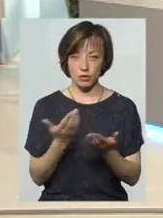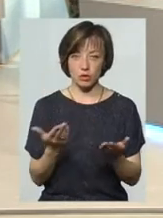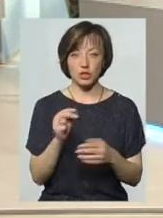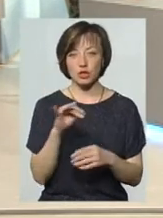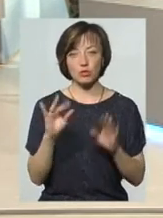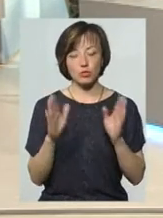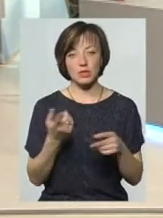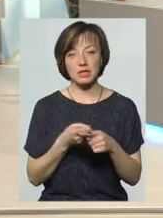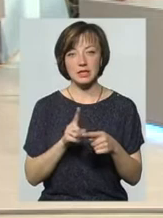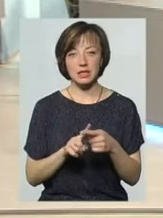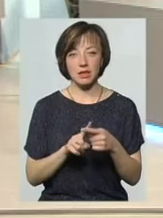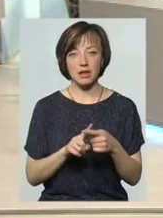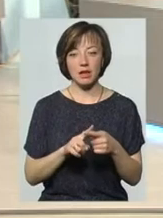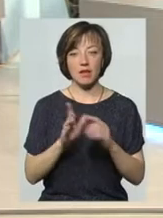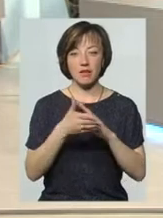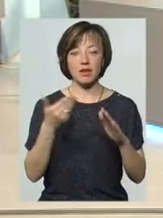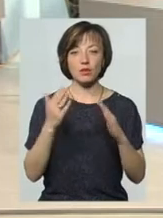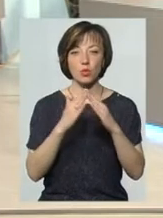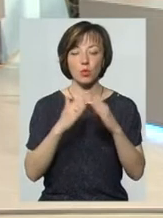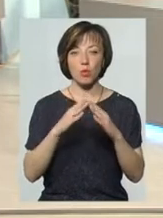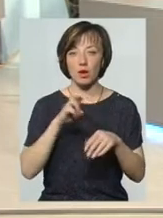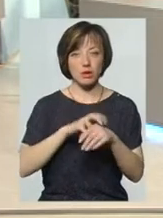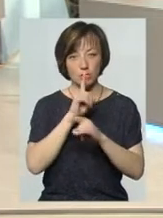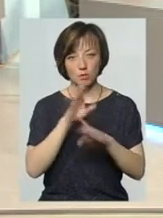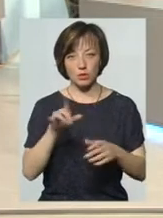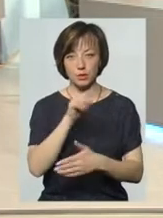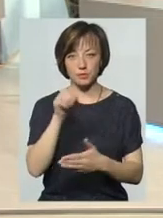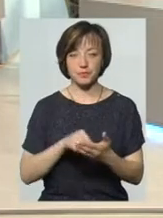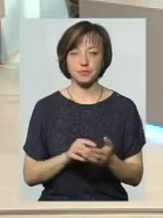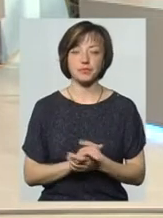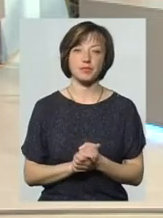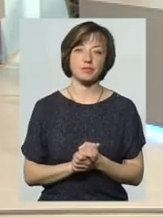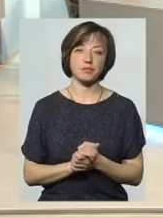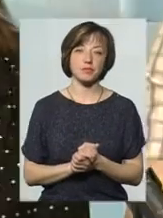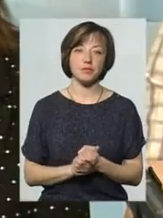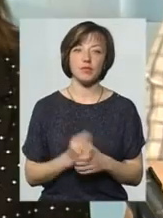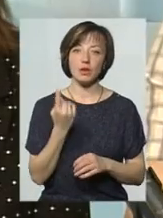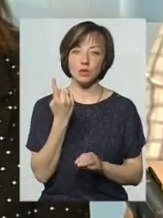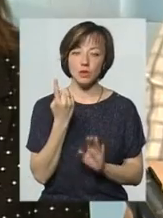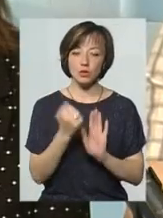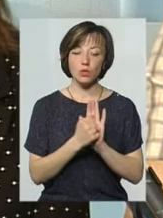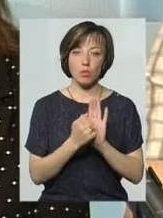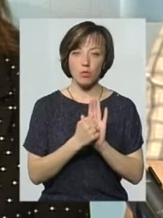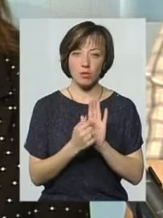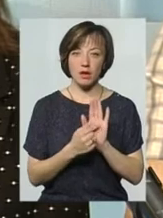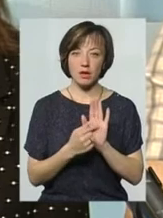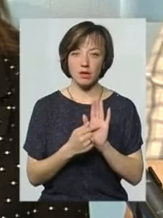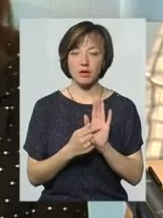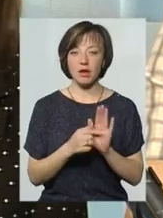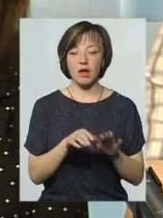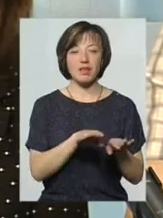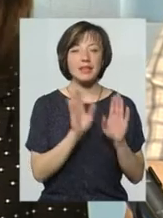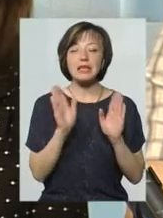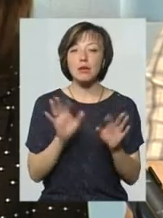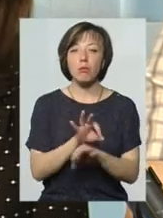Чи буде це виклик на дом лікаря, чи не буде? Один з тих документів, який поки що на рівні проєктів в